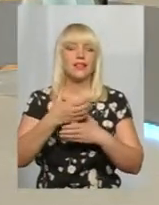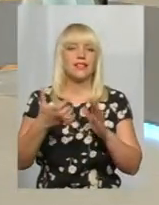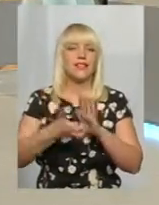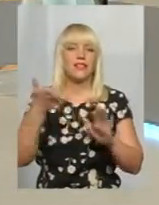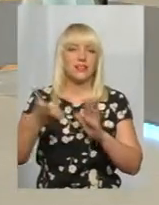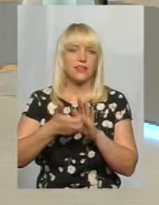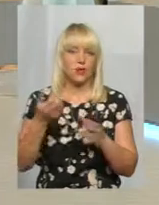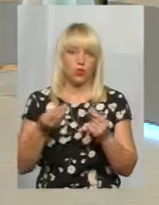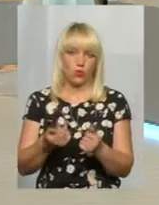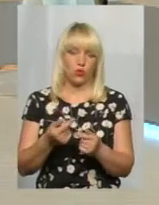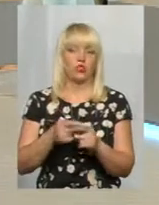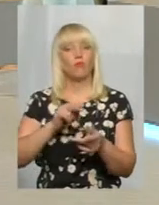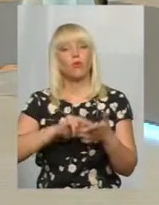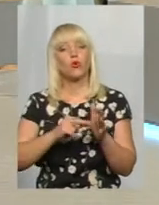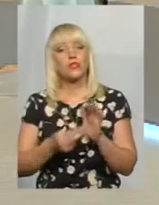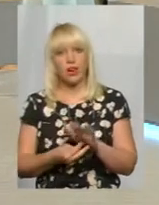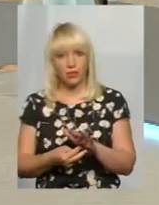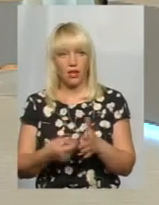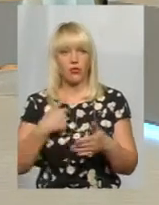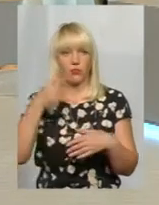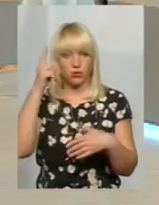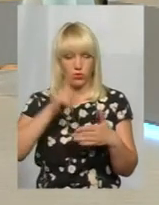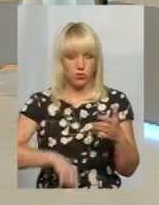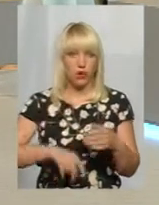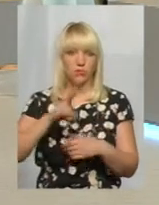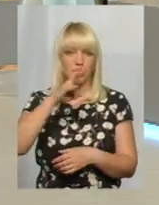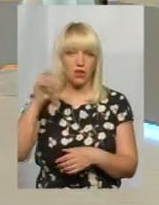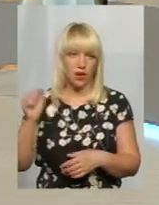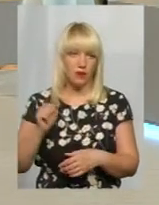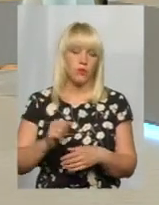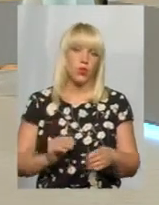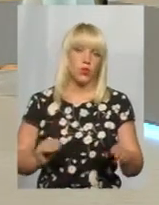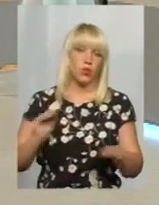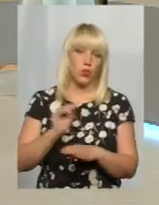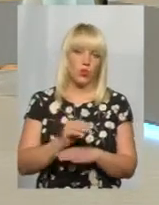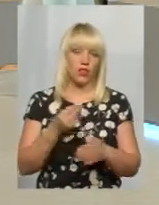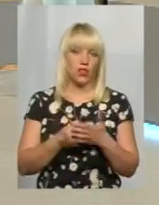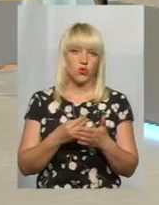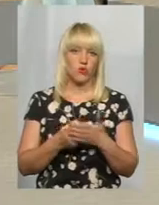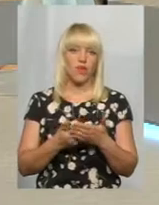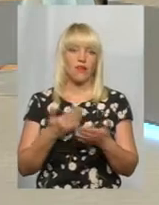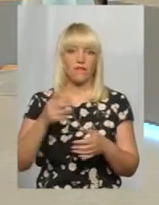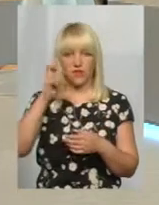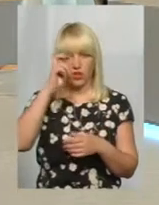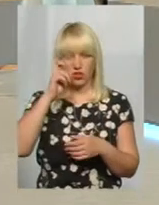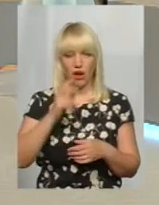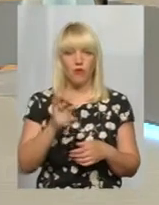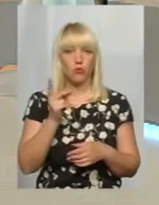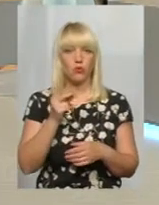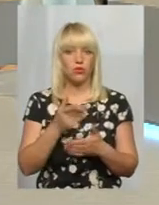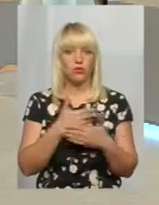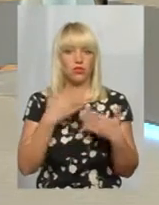Про стратегію, ну все-таки, я ще раз кажу, ми сподіваємося на дофінансування від держави, по-друге, ми вже